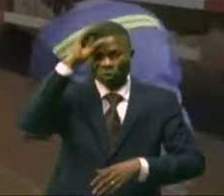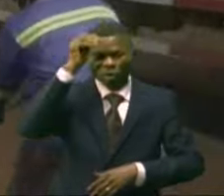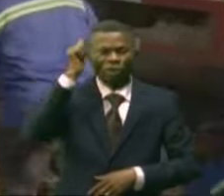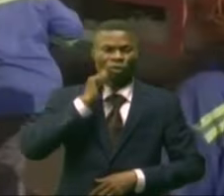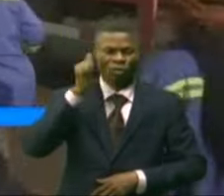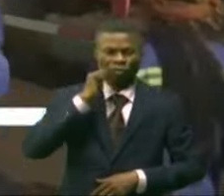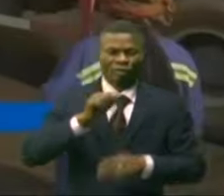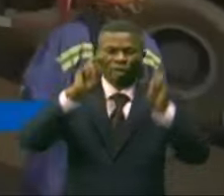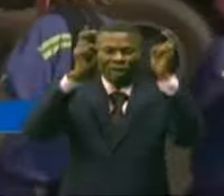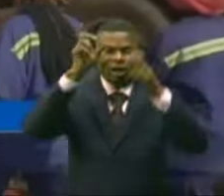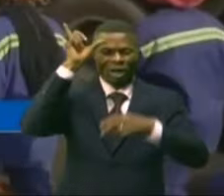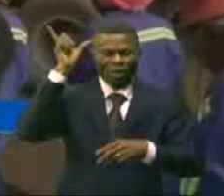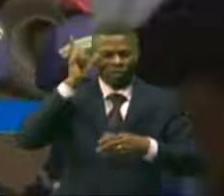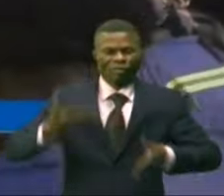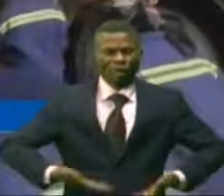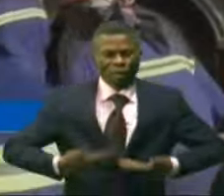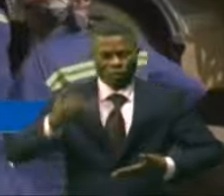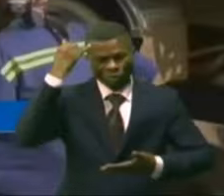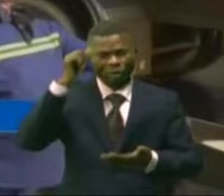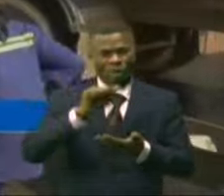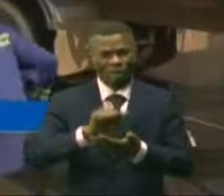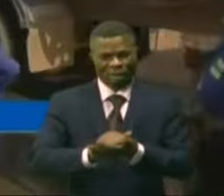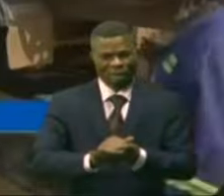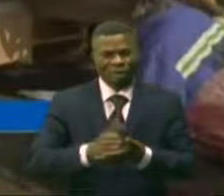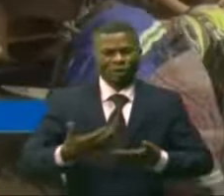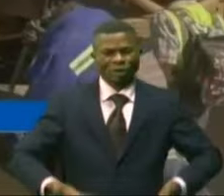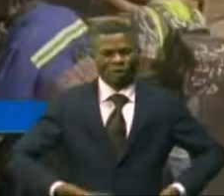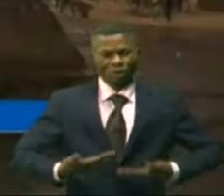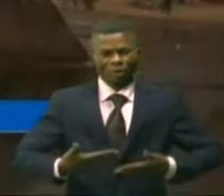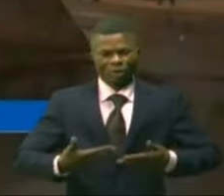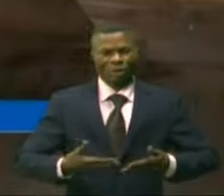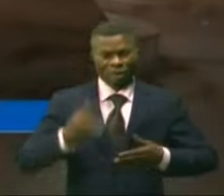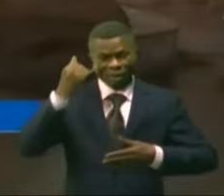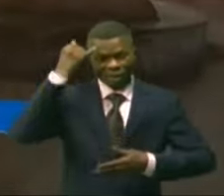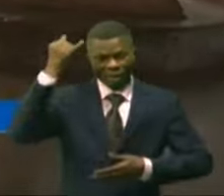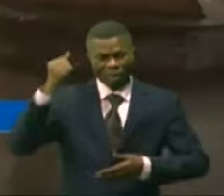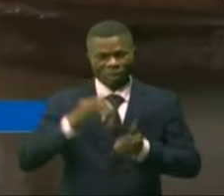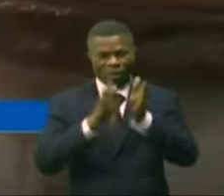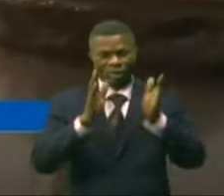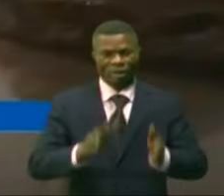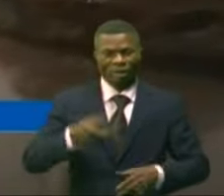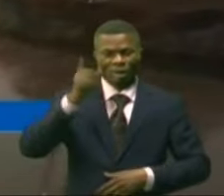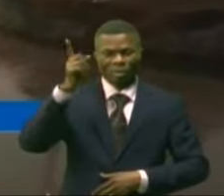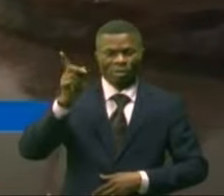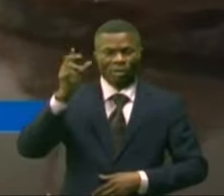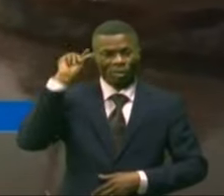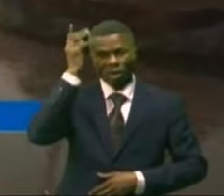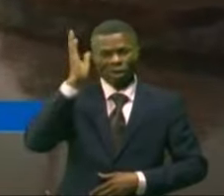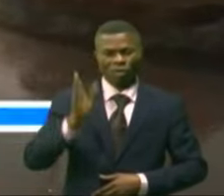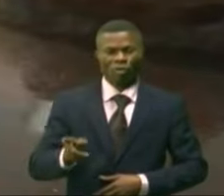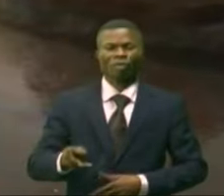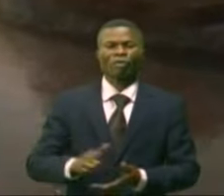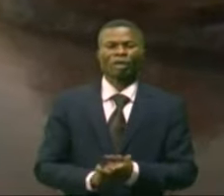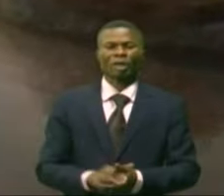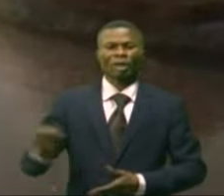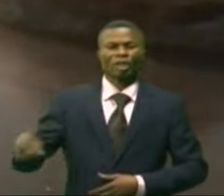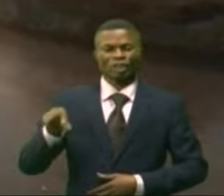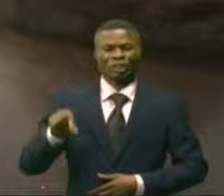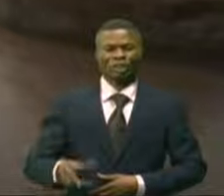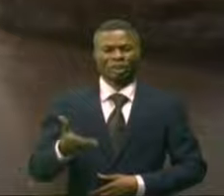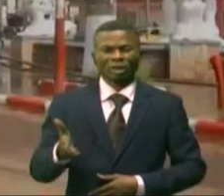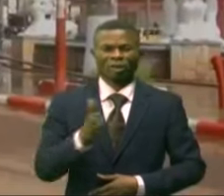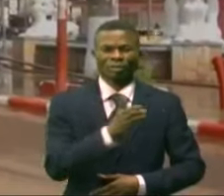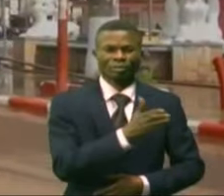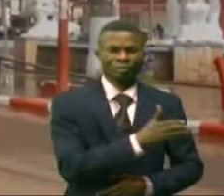bénéficiaires de cette réforme saluent à juste valeur le leadership de la première citoyenne de la capitale qui préfère. Lubumbashi